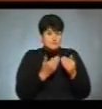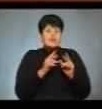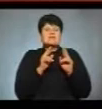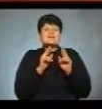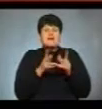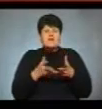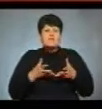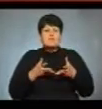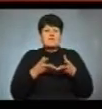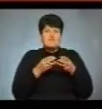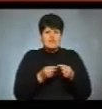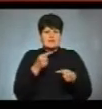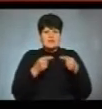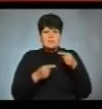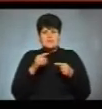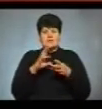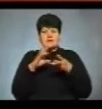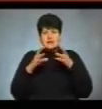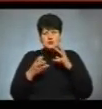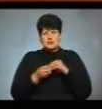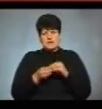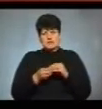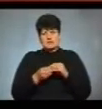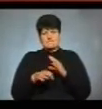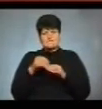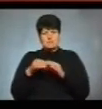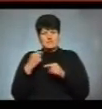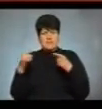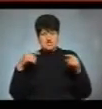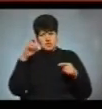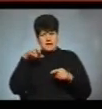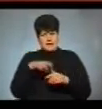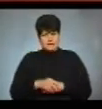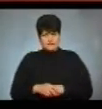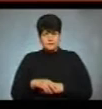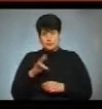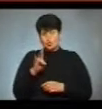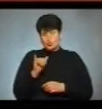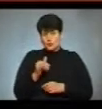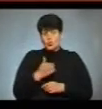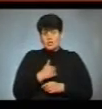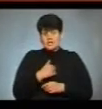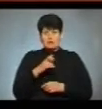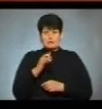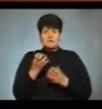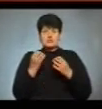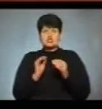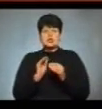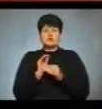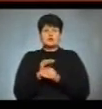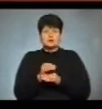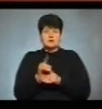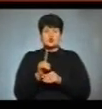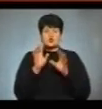впливали дебати на результати виборів в інших країнах? Ну, хотів би ще додати, що